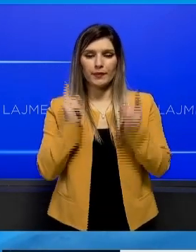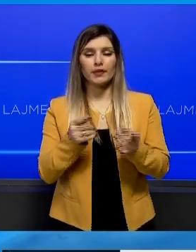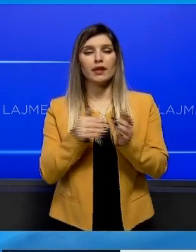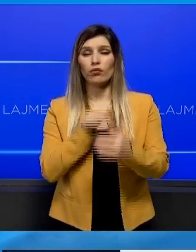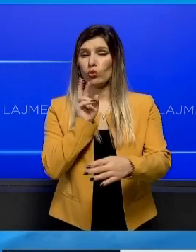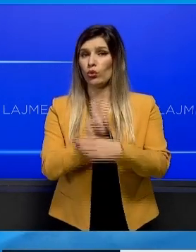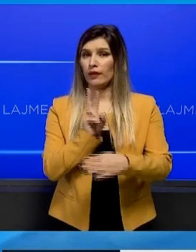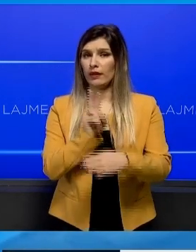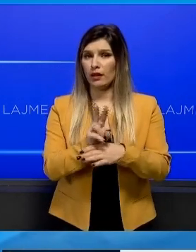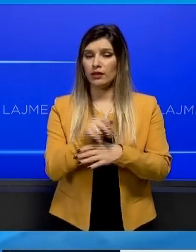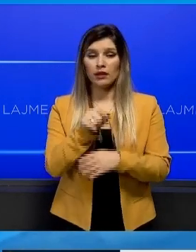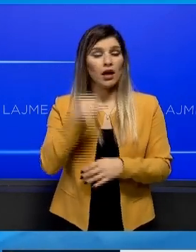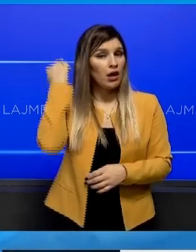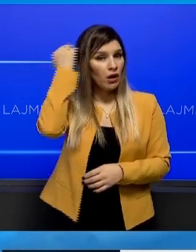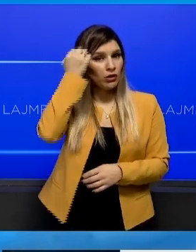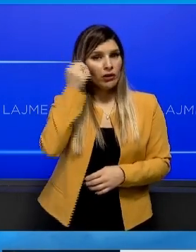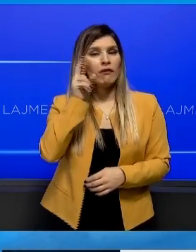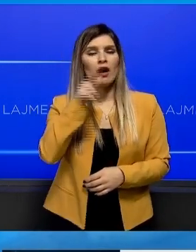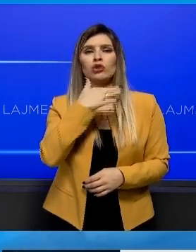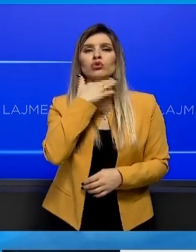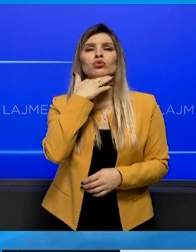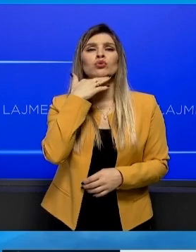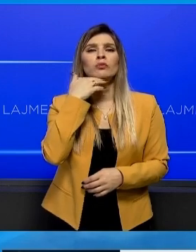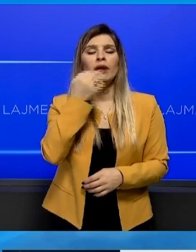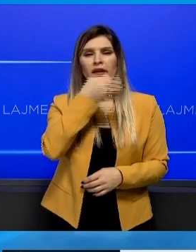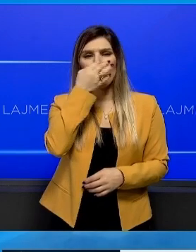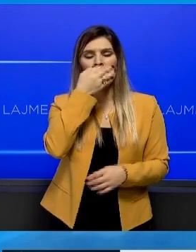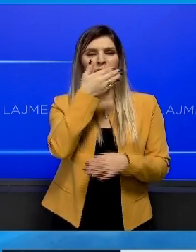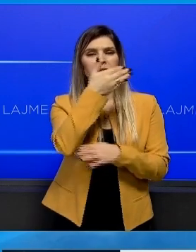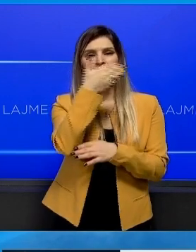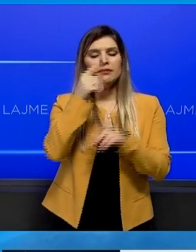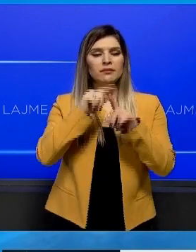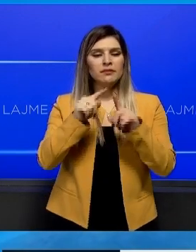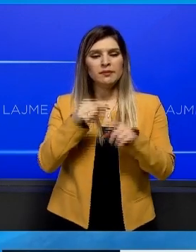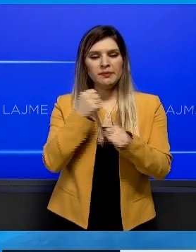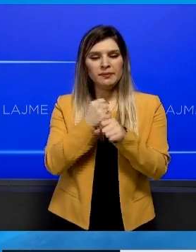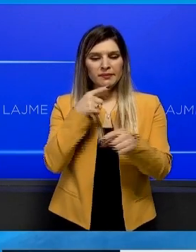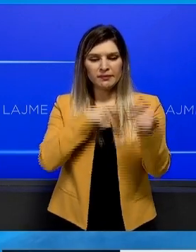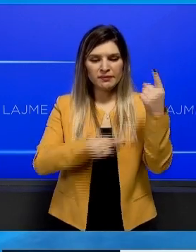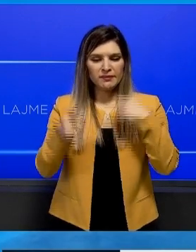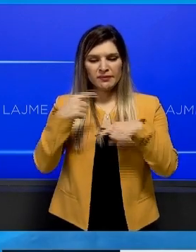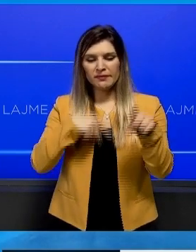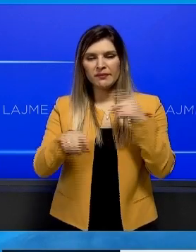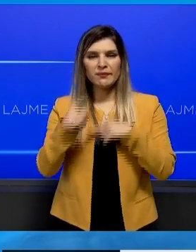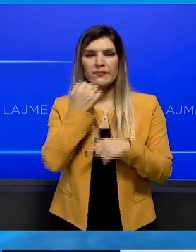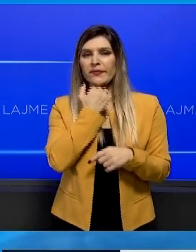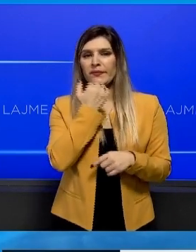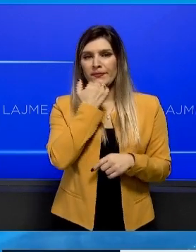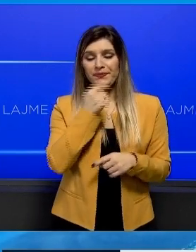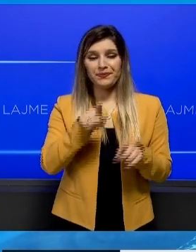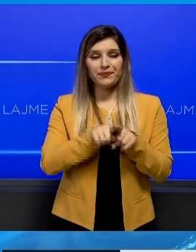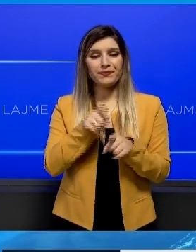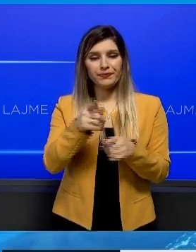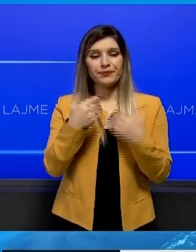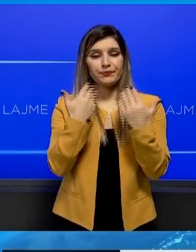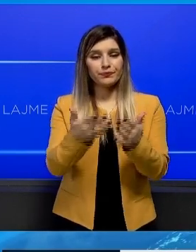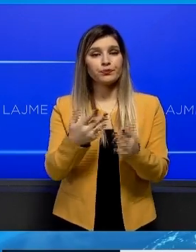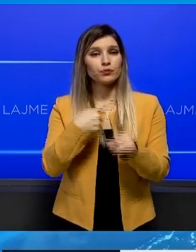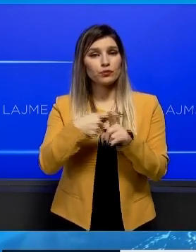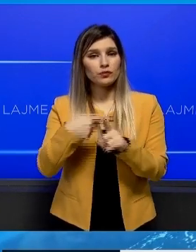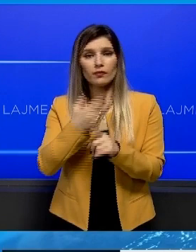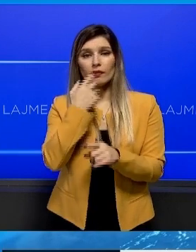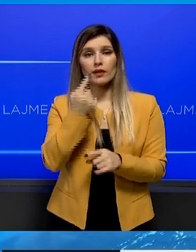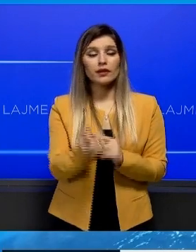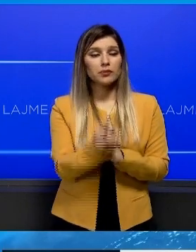kemi kujdes. Në Kosovë ka shërbimit të shumëta sekretet si atë mësë mendot sa dëshirojnë të mirë në Kosovë, një pak nësi sociali mund të